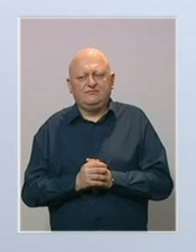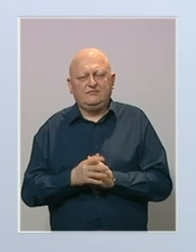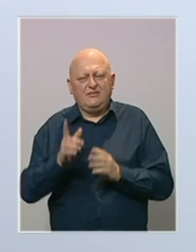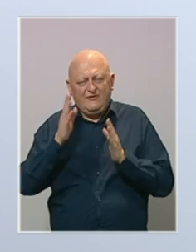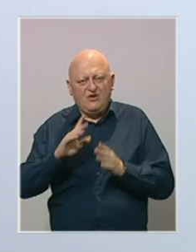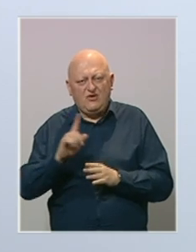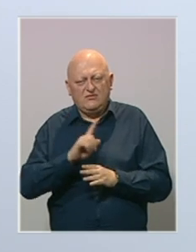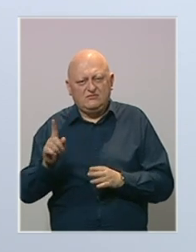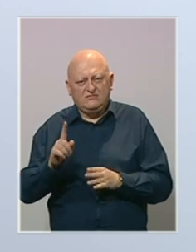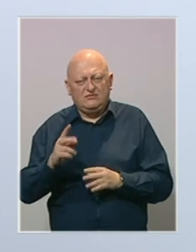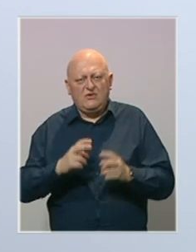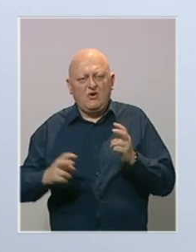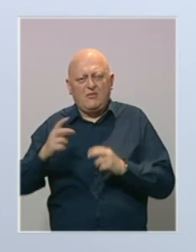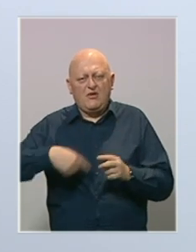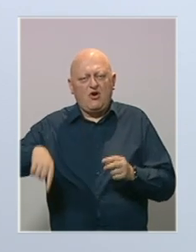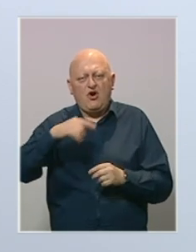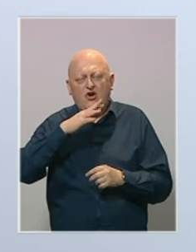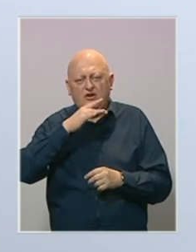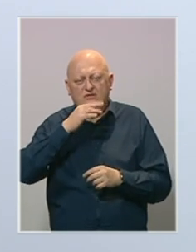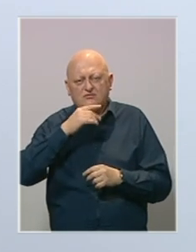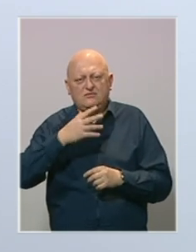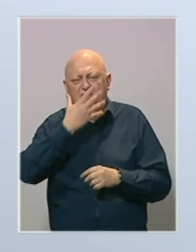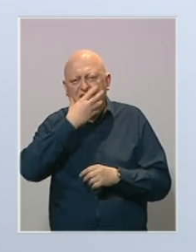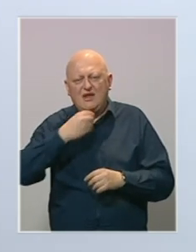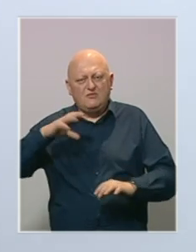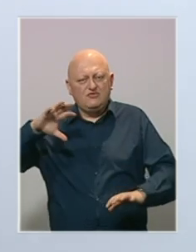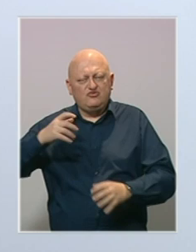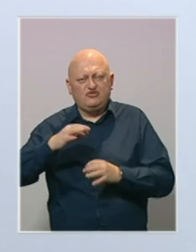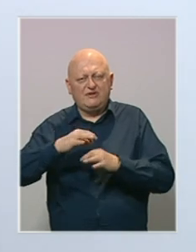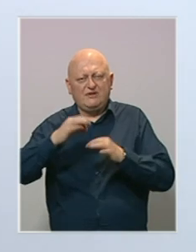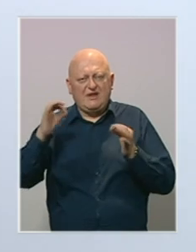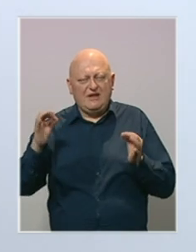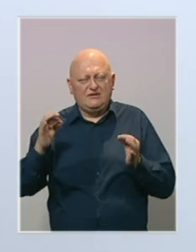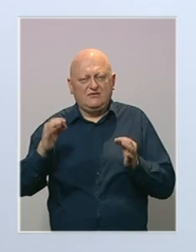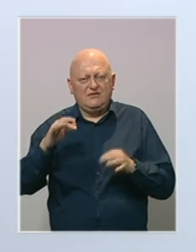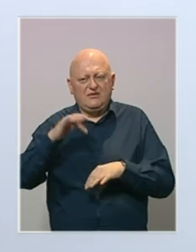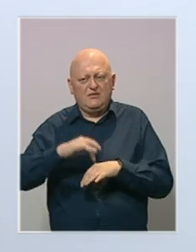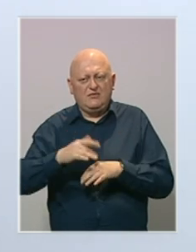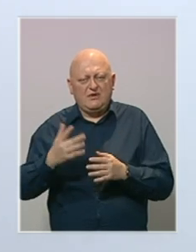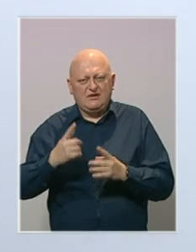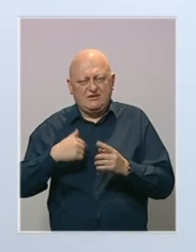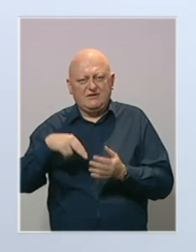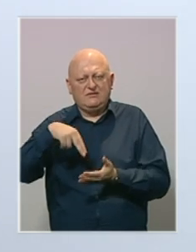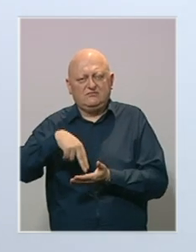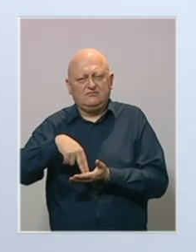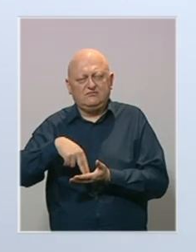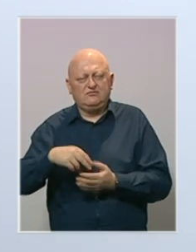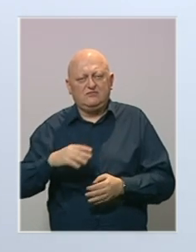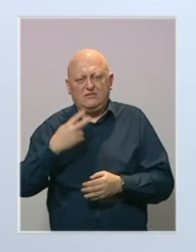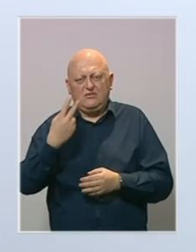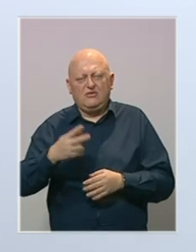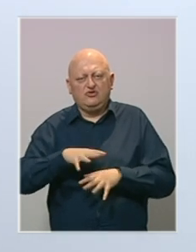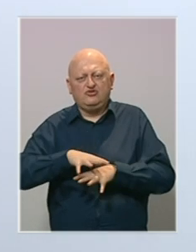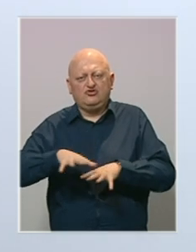Vjerovali ili ne, na planinama oko Sarajeva divan je sunčan dan. Inače, na mjestu gdje se trenutno nalazimo, pruža se